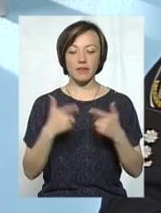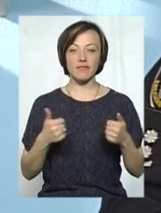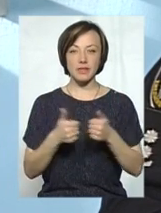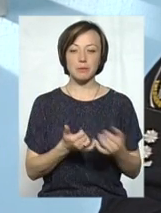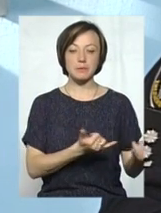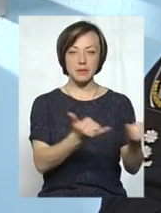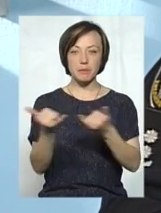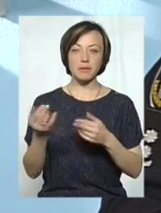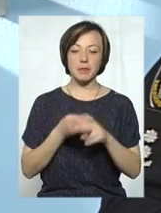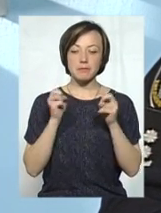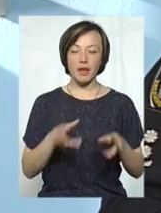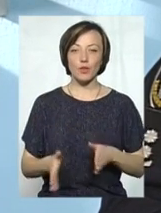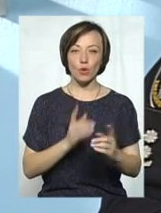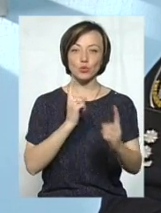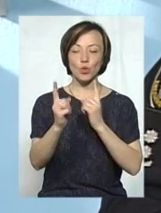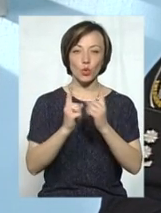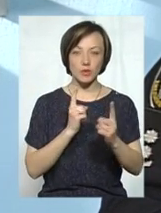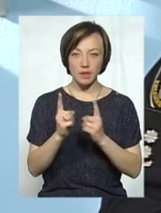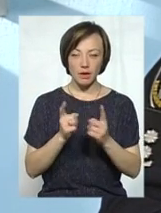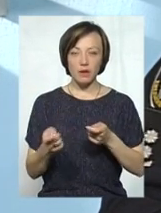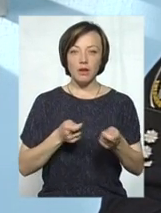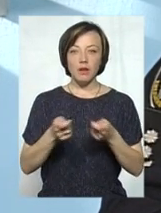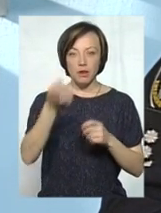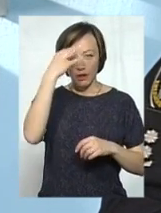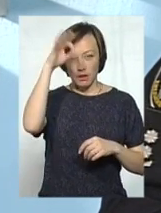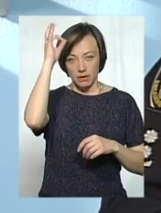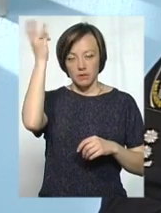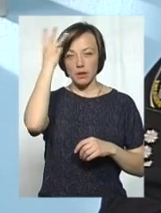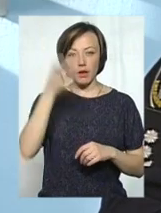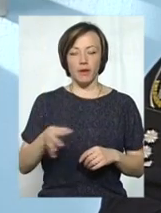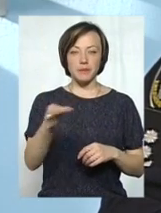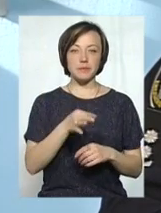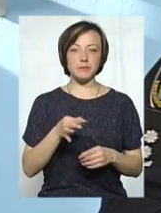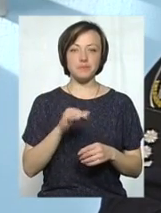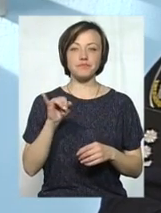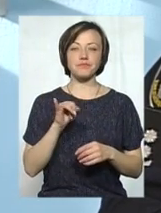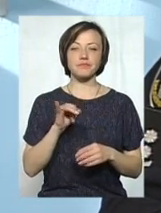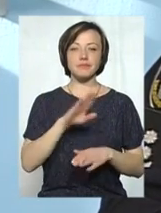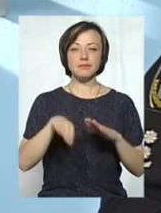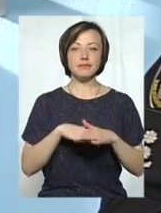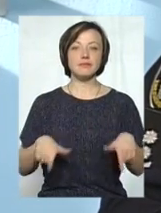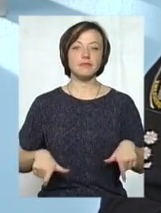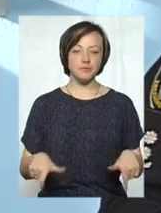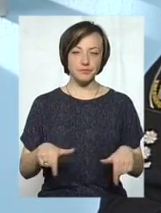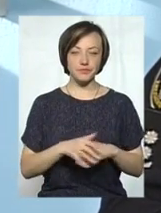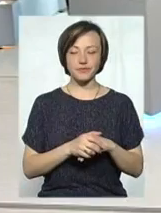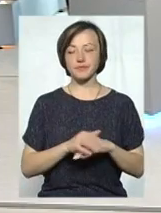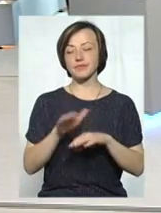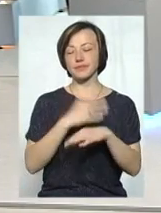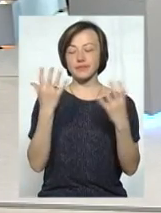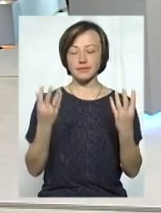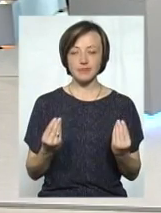безпеки дорожнього руху управління превентивної діяльності поліції у Хмельницькій області, підполковник поліції. Доброго дня. Доброго дня.